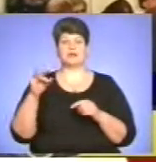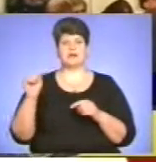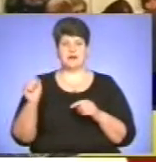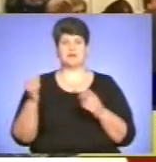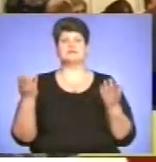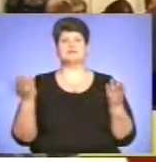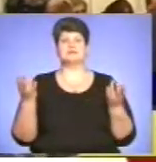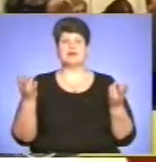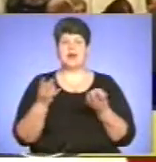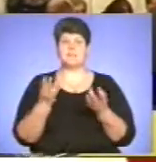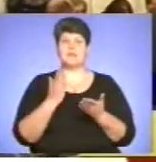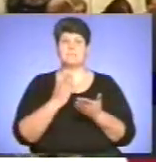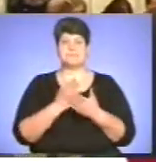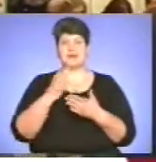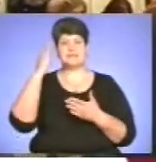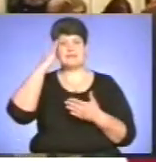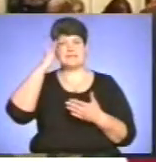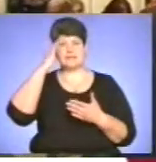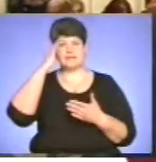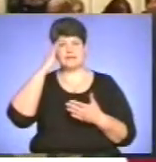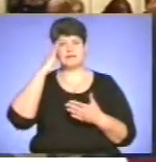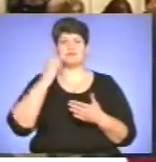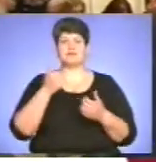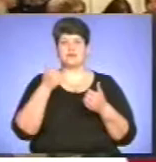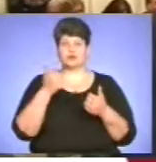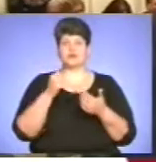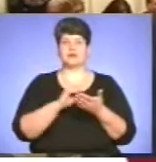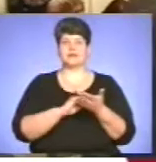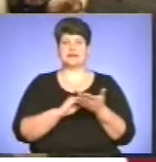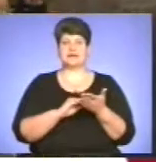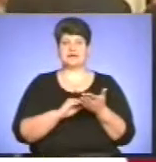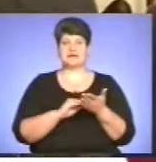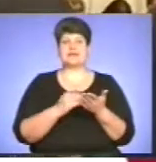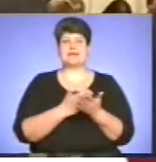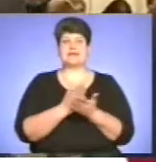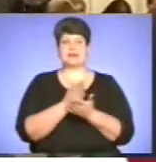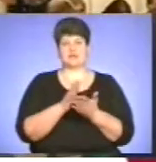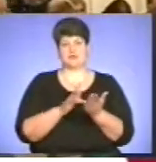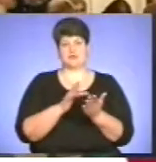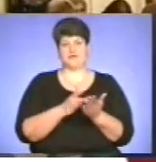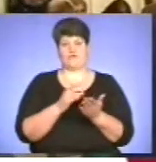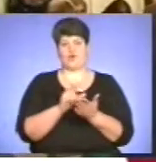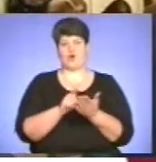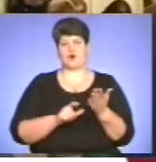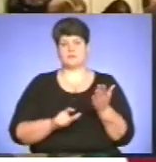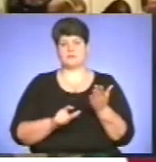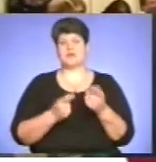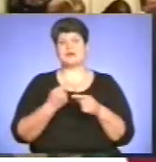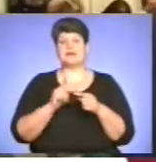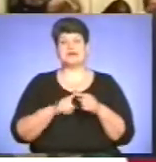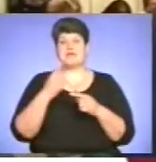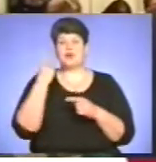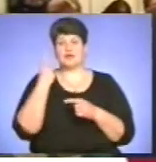мати талант і добре написані якісні твори. Власне, це один